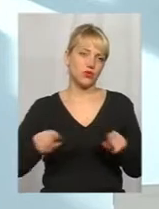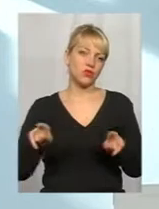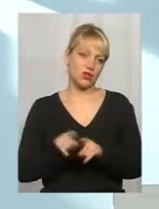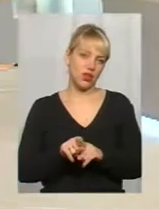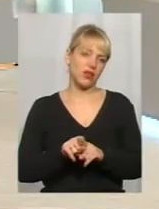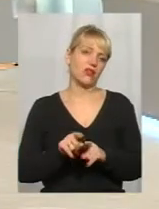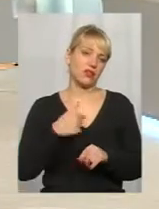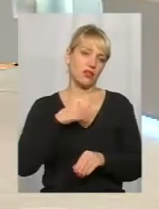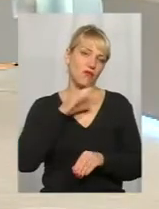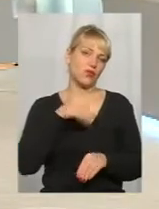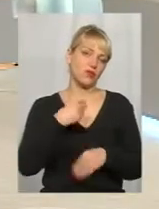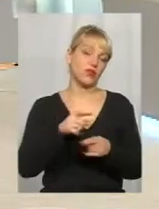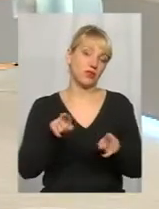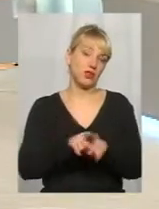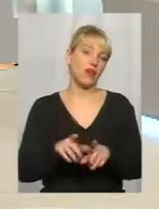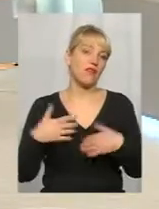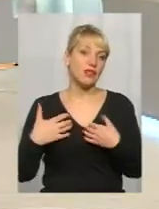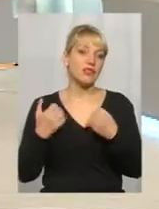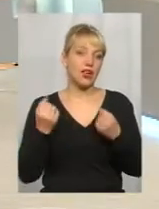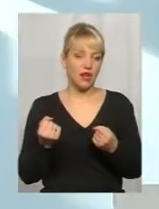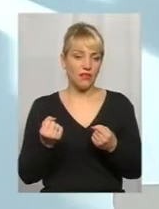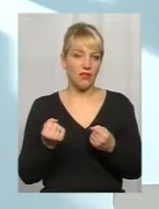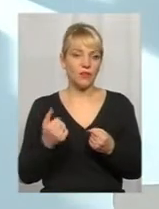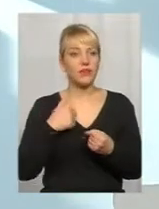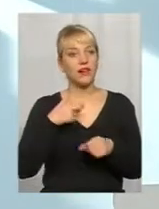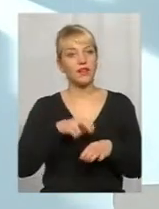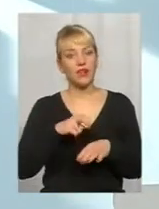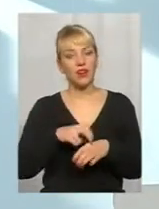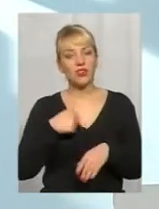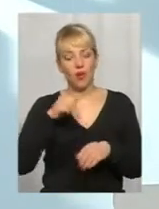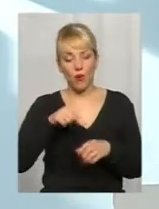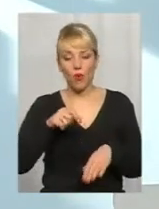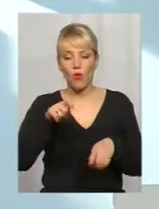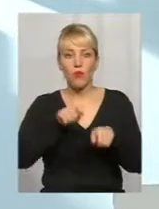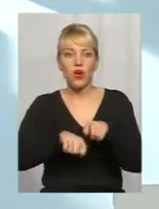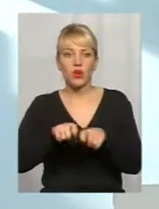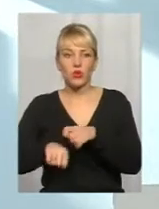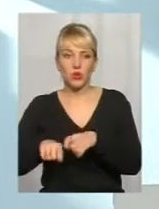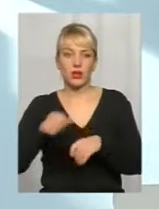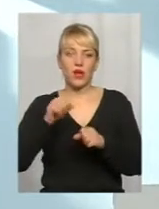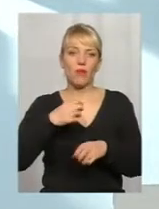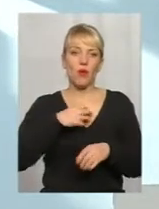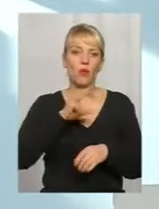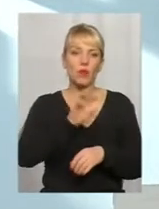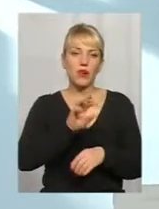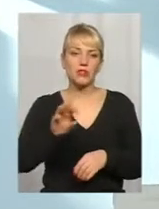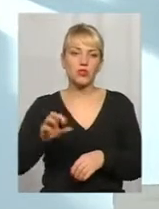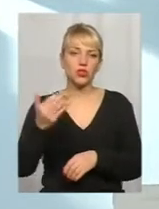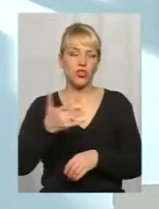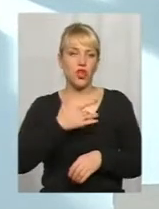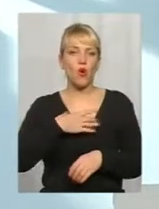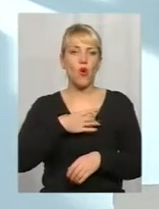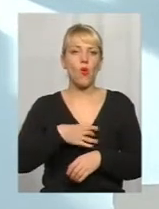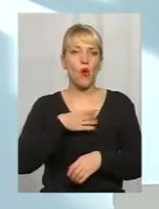їй давала воду, і ми так з нею здоравливали. То есть, ну, я врач, я можу проконтролувати в любой момент, послушати її легкі, да, там, посмотреть, як она себе